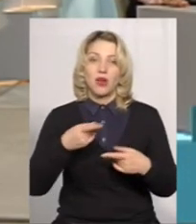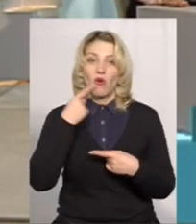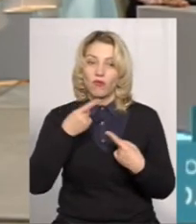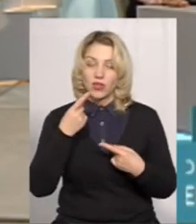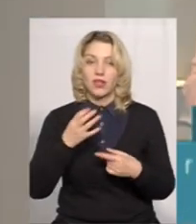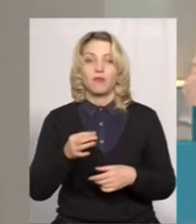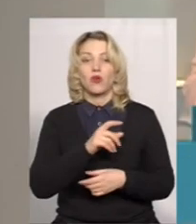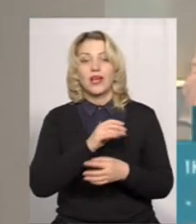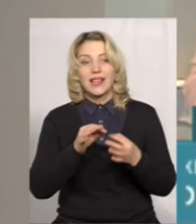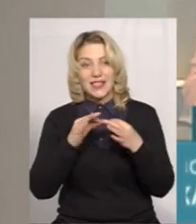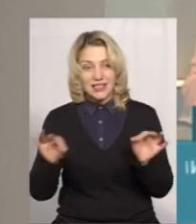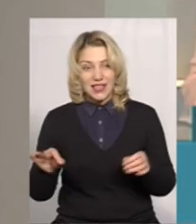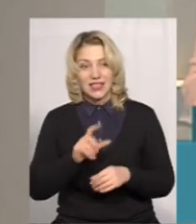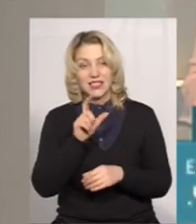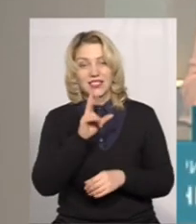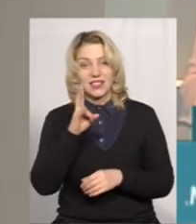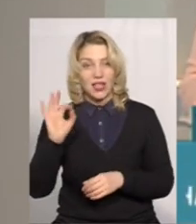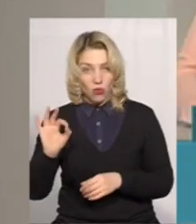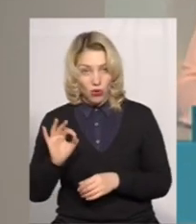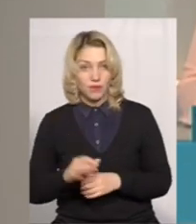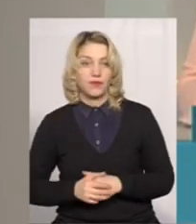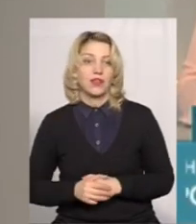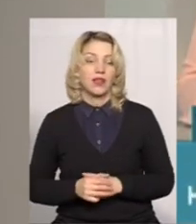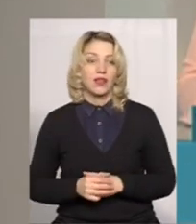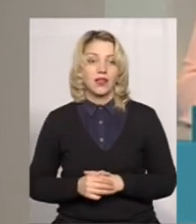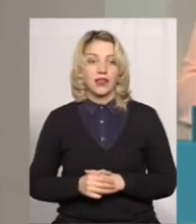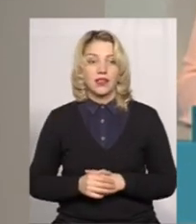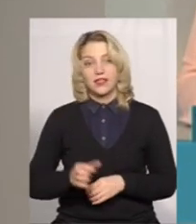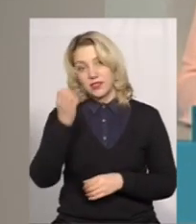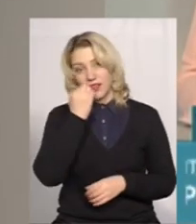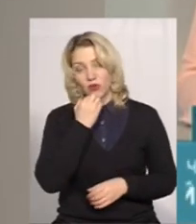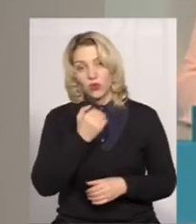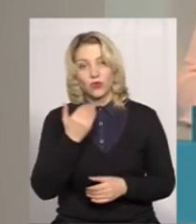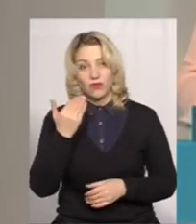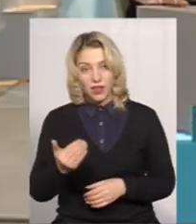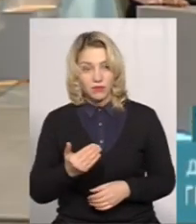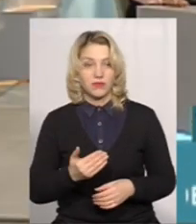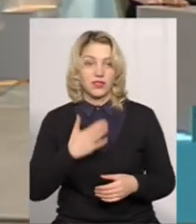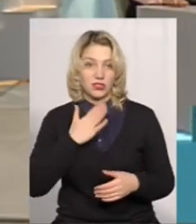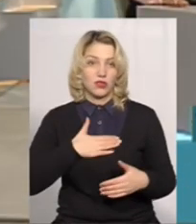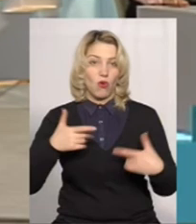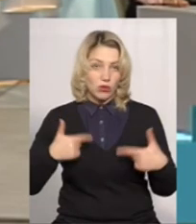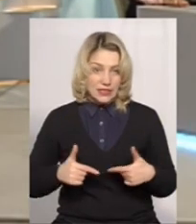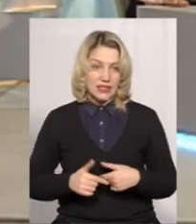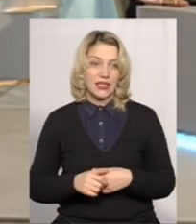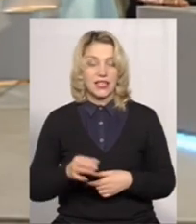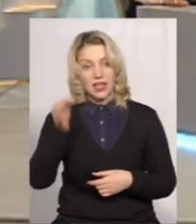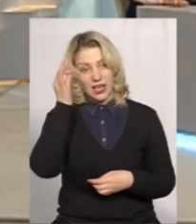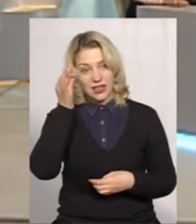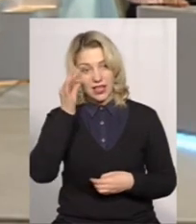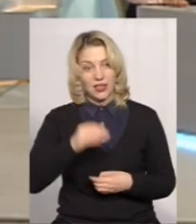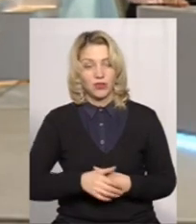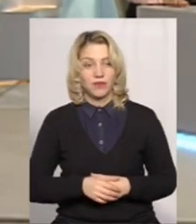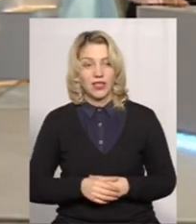про незалежне зовнішнє оцінювання. Дякую нашому гостю. Нагадаю,